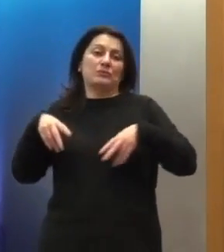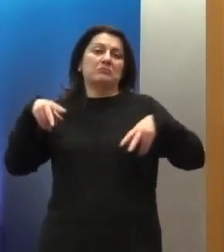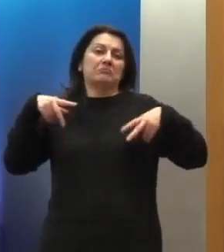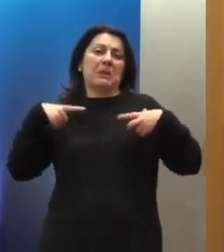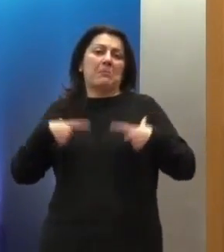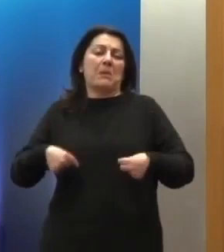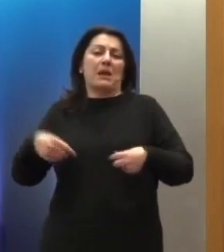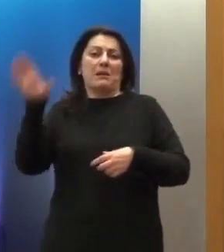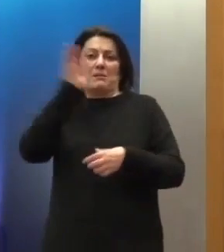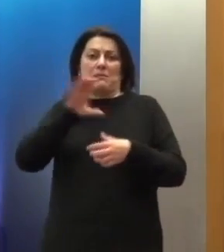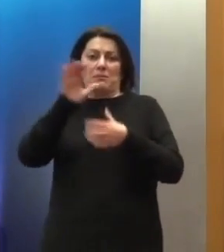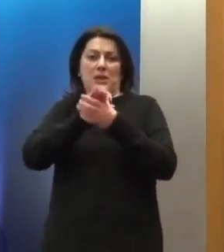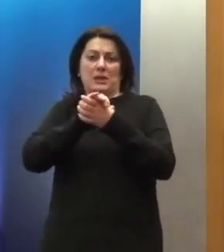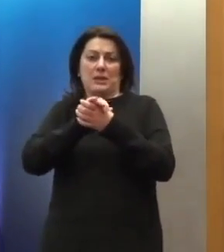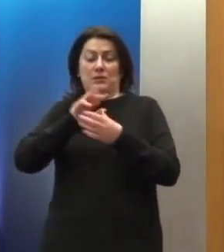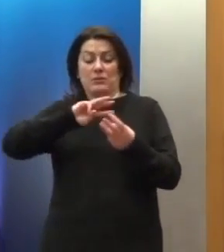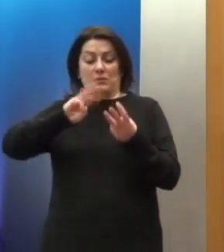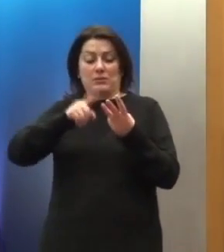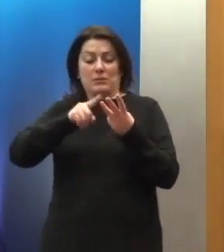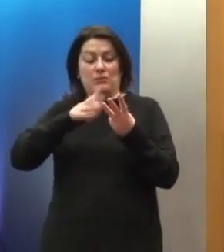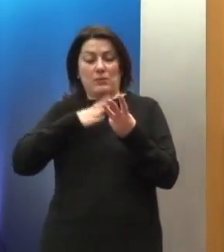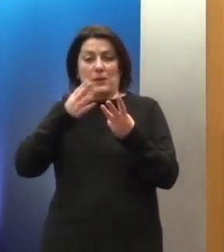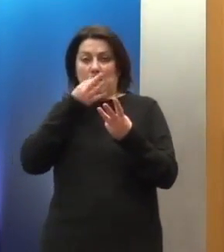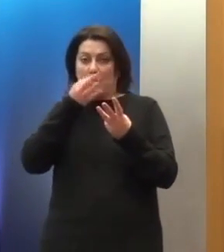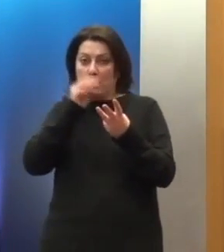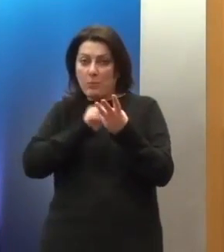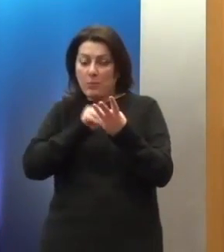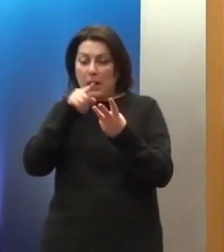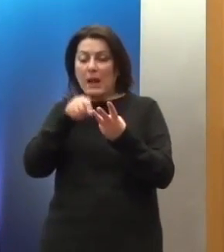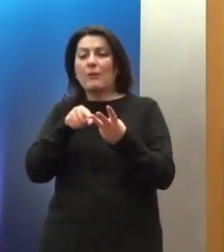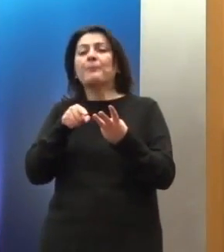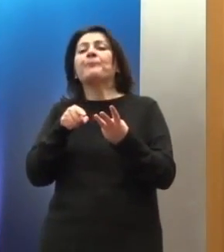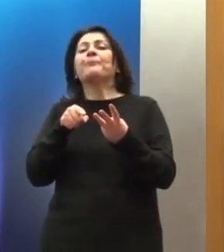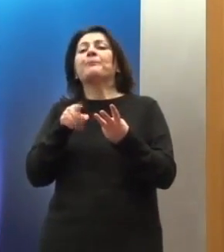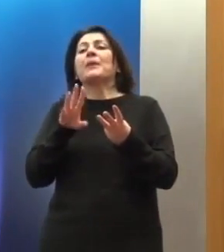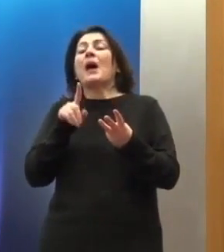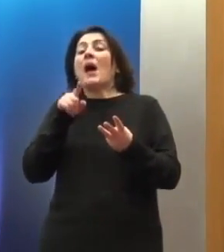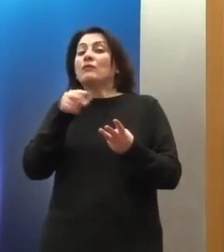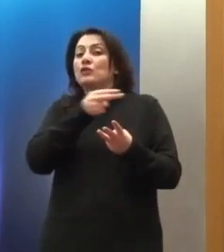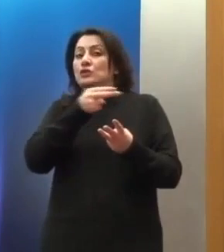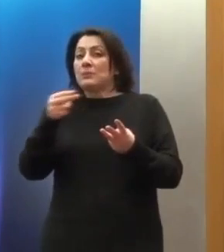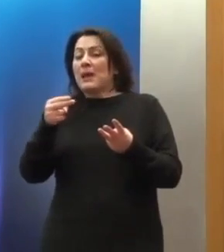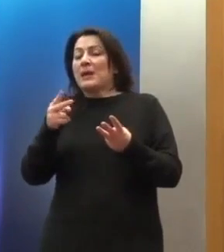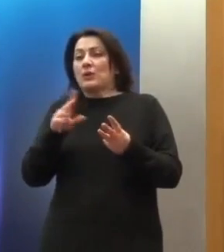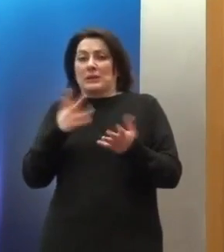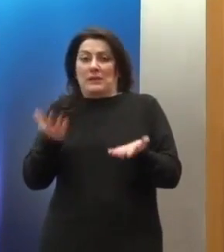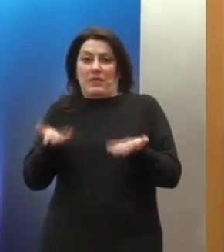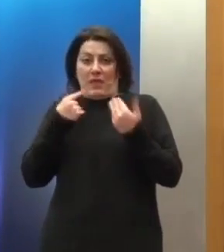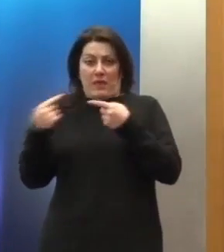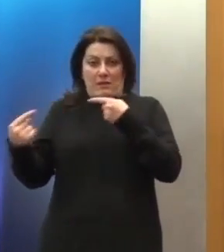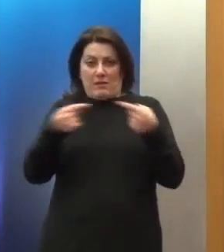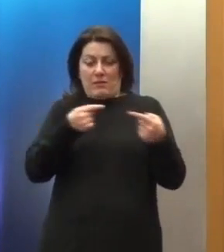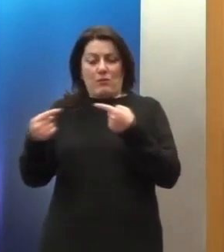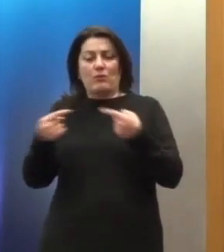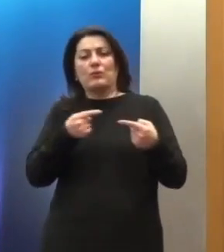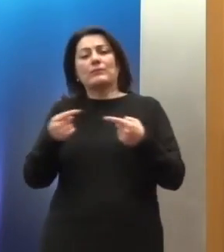Και το τρίτο, θα ήθελα να πω επίσης, είναι ότι αυτό δεν σημαίνει ότι δεν θα υπάρξουν κάποιες τριβές, ότι